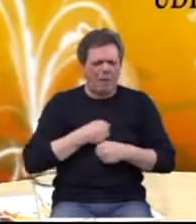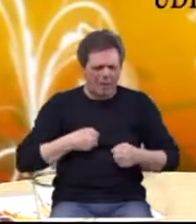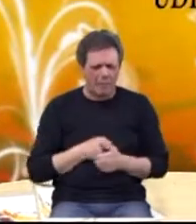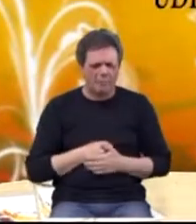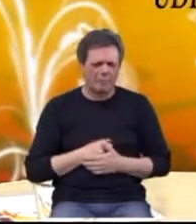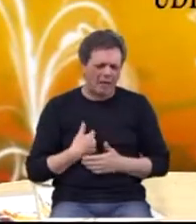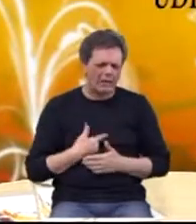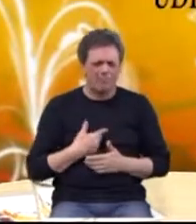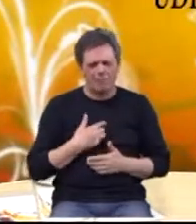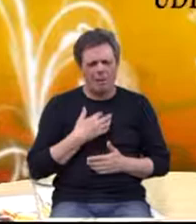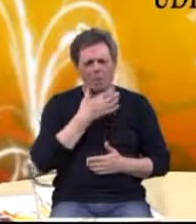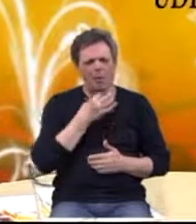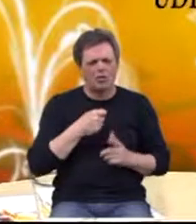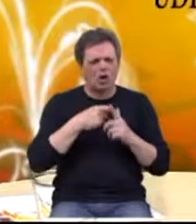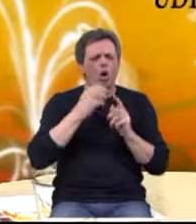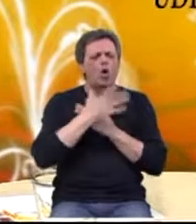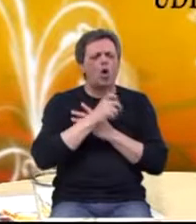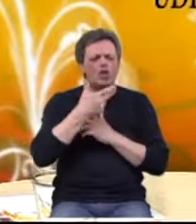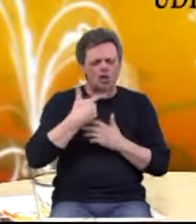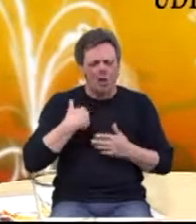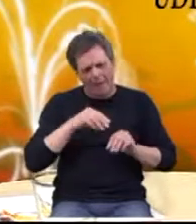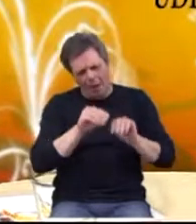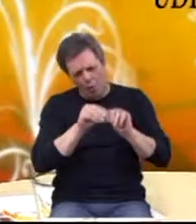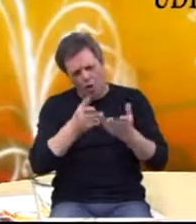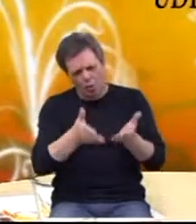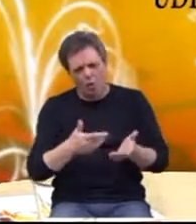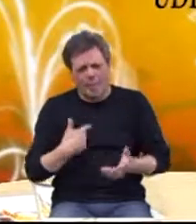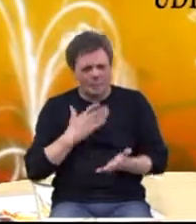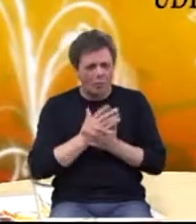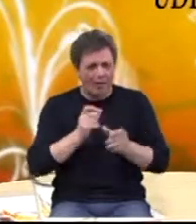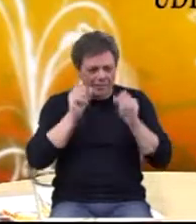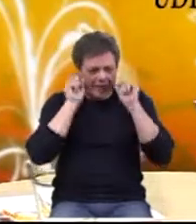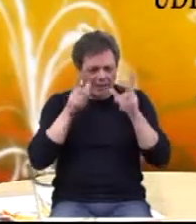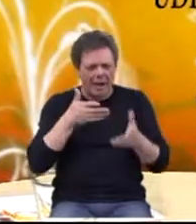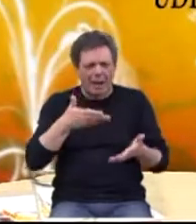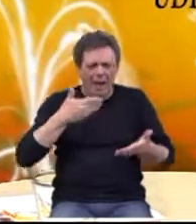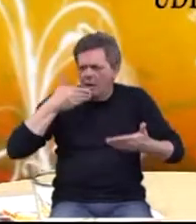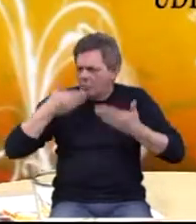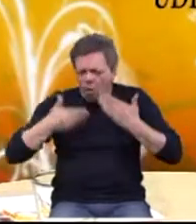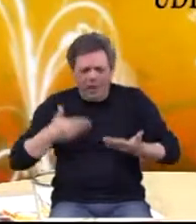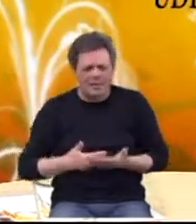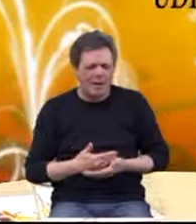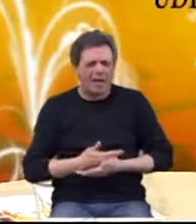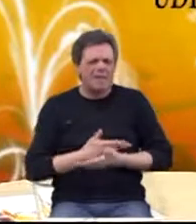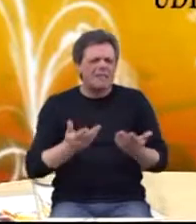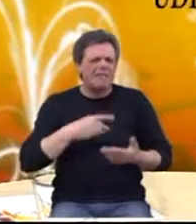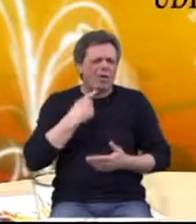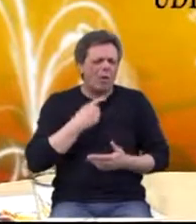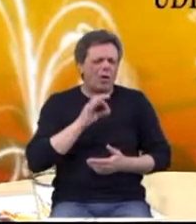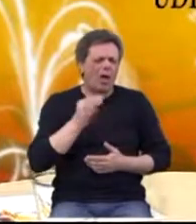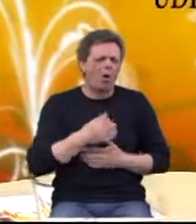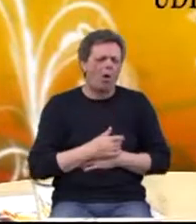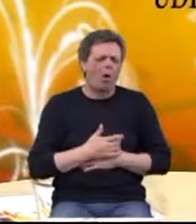bio profesor Košić mentor da me uči nešto o tome. Ja sam se uvijek iznenađivala na tim svim kongresima. Svi govore o